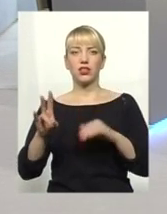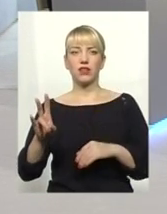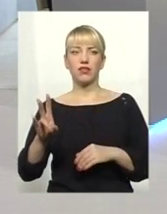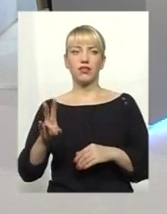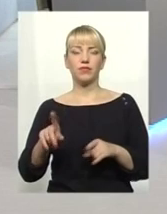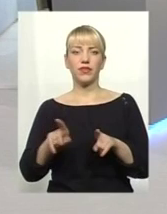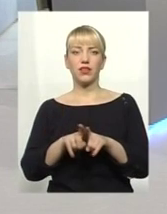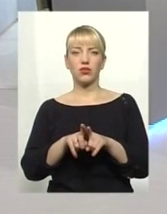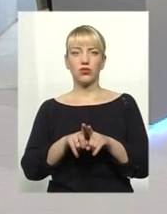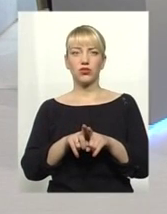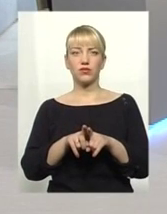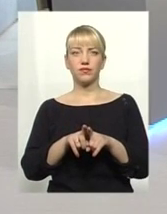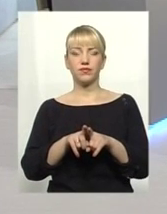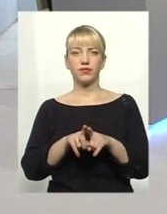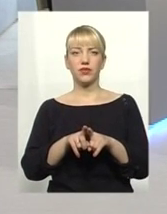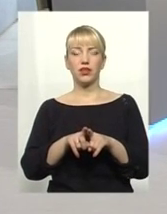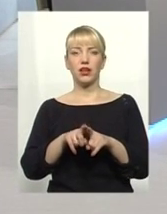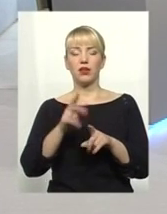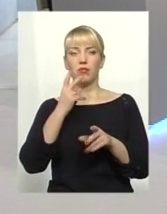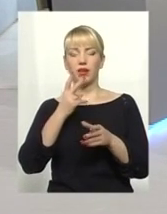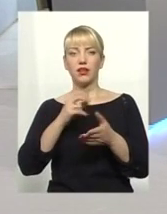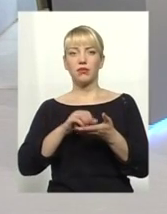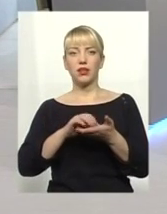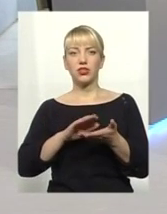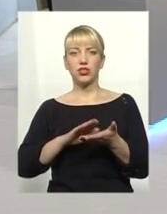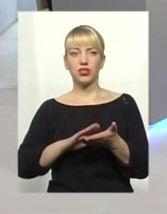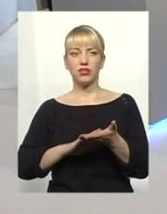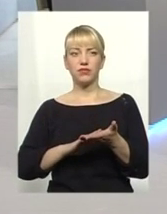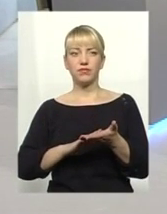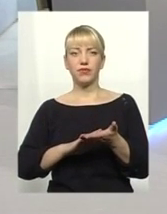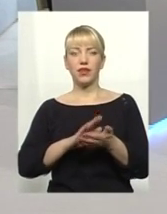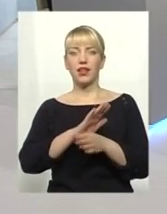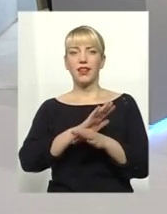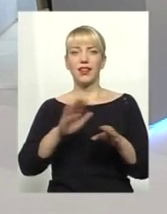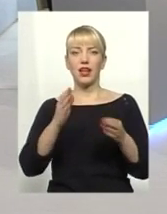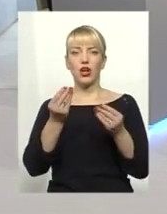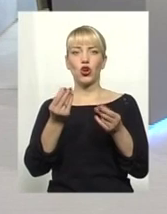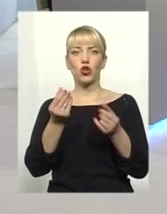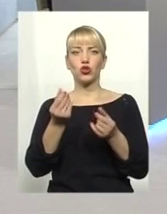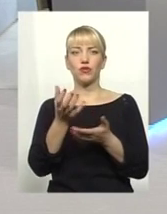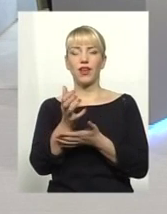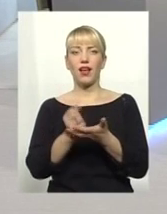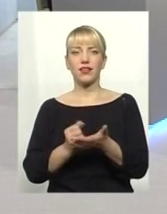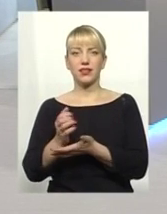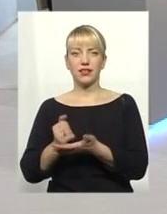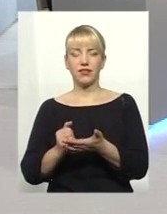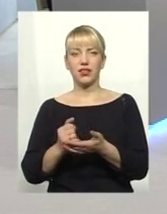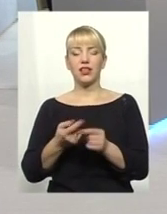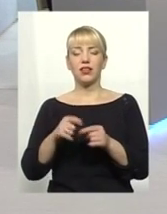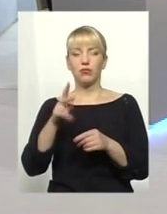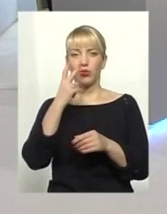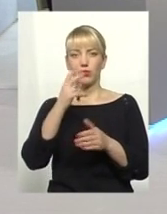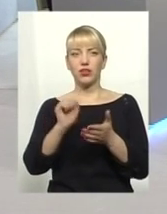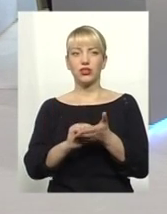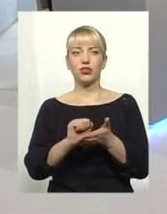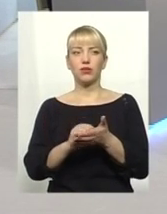Також передбачені негрошові активи, там ми також побачили